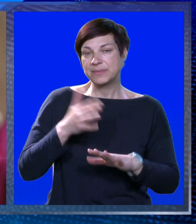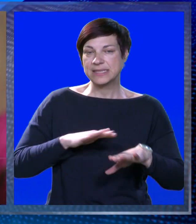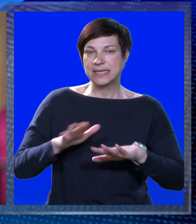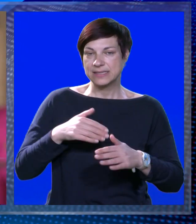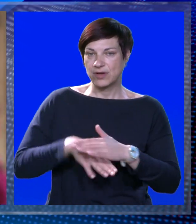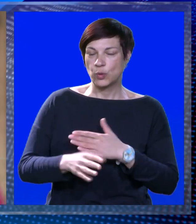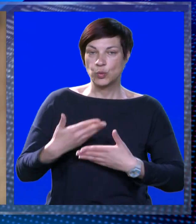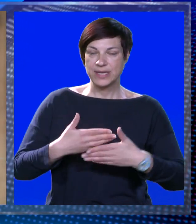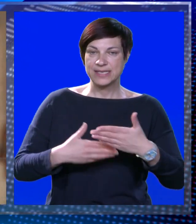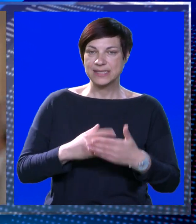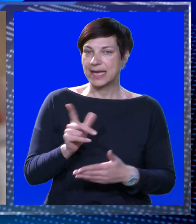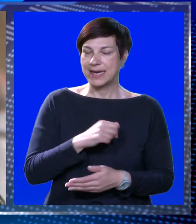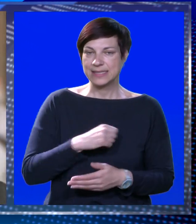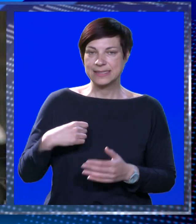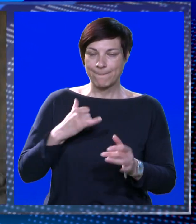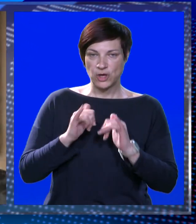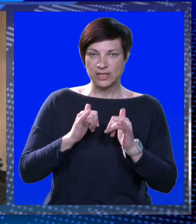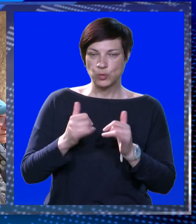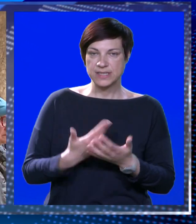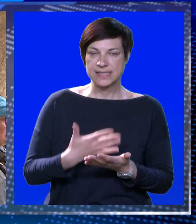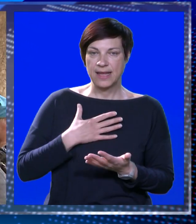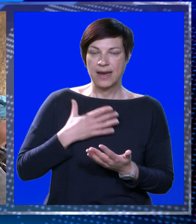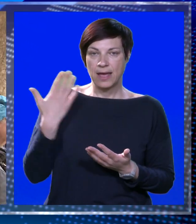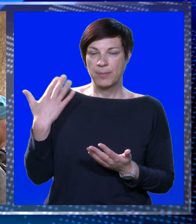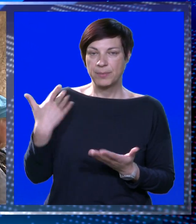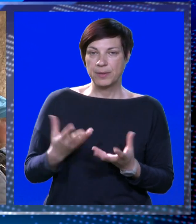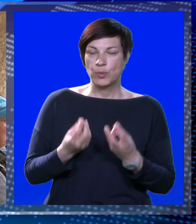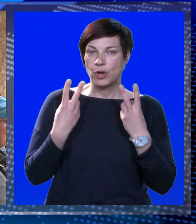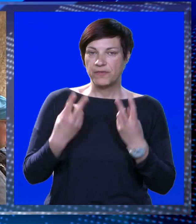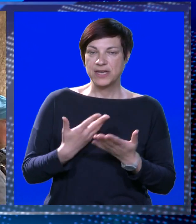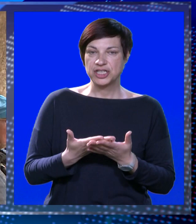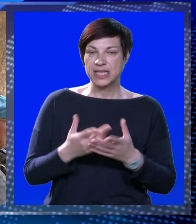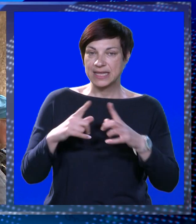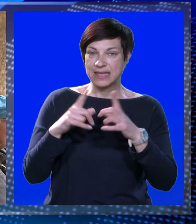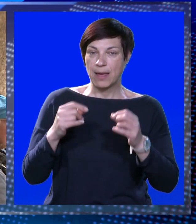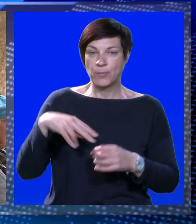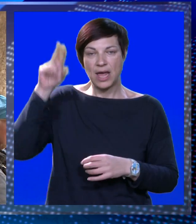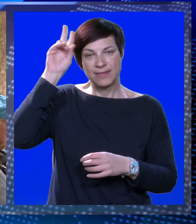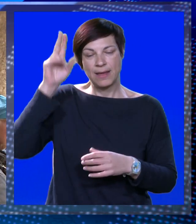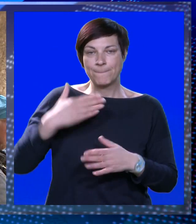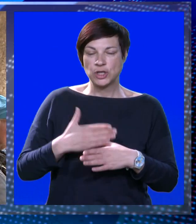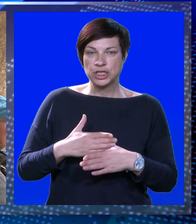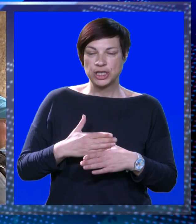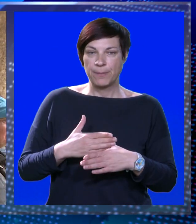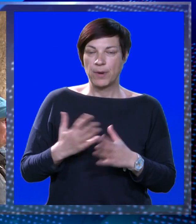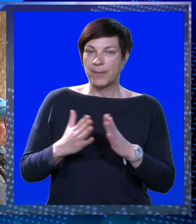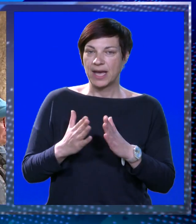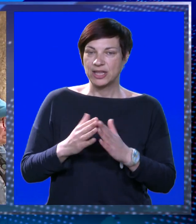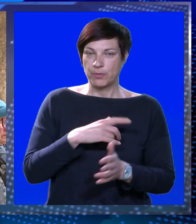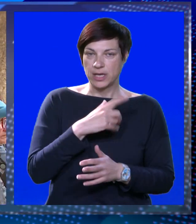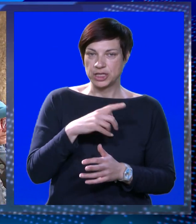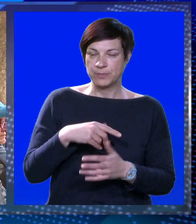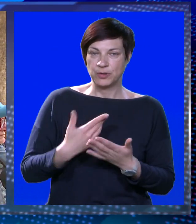misli i na stanovnike unutar zidina, a ne samo na turiste. Nama bi bilo puno važnije da ta ambulanta može pomagati